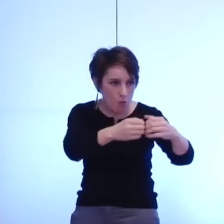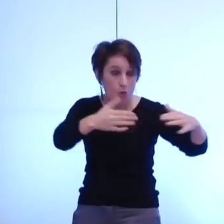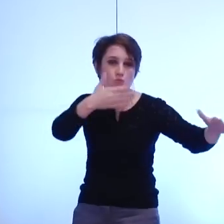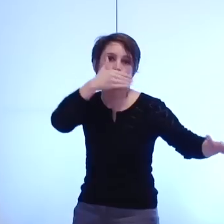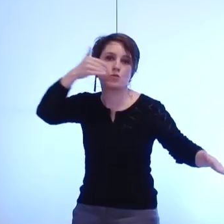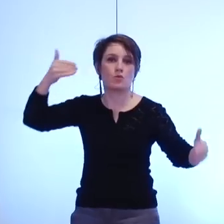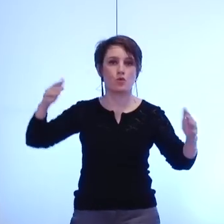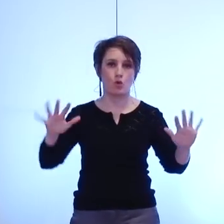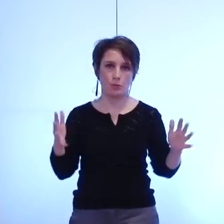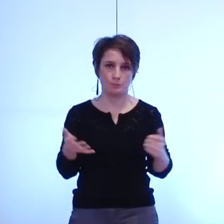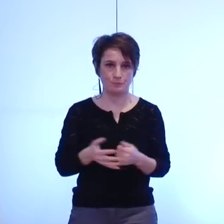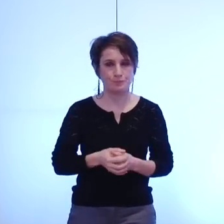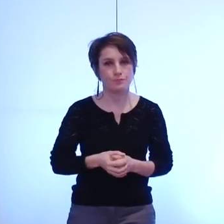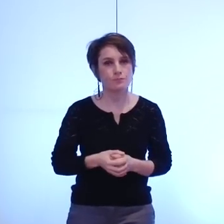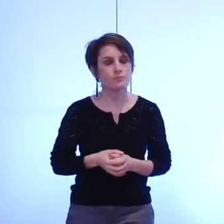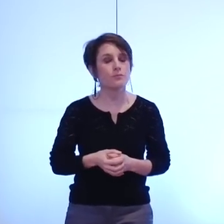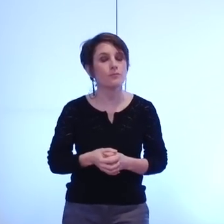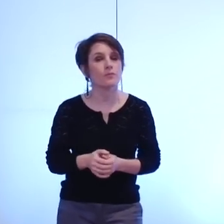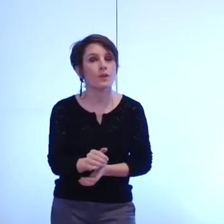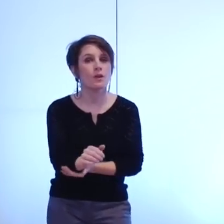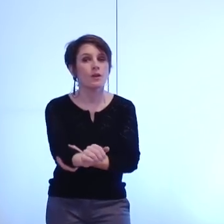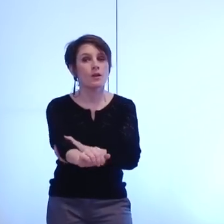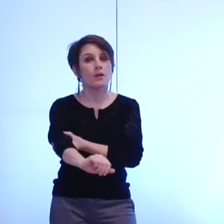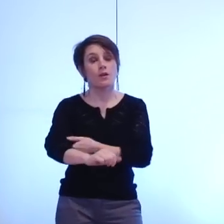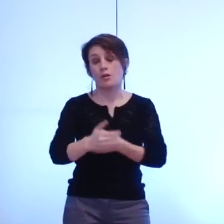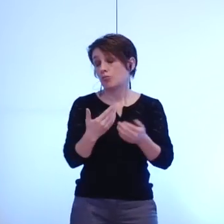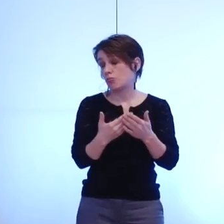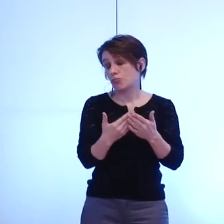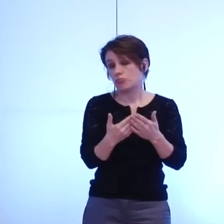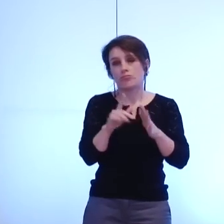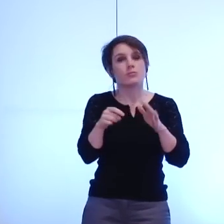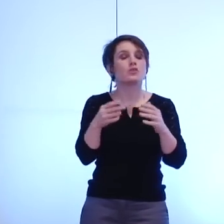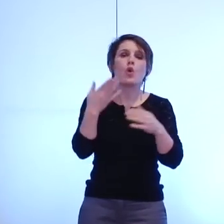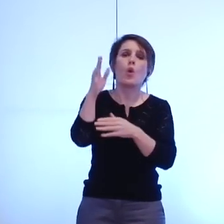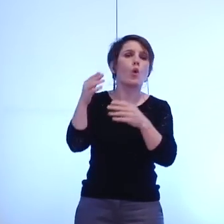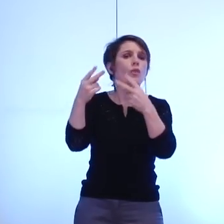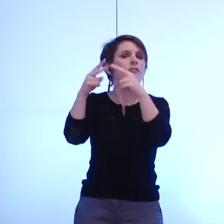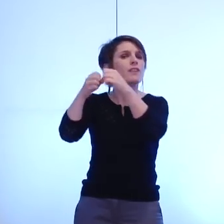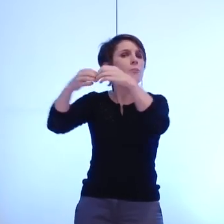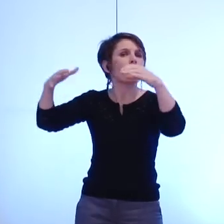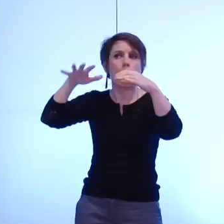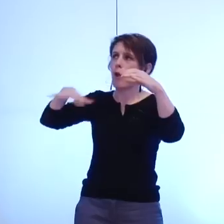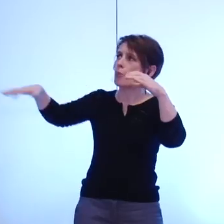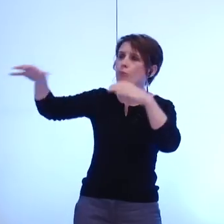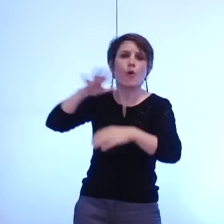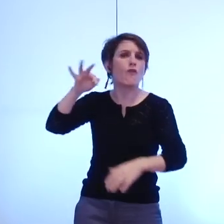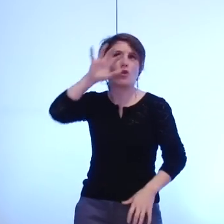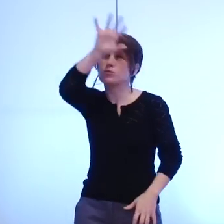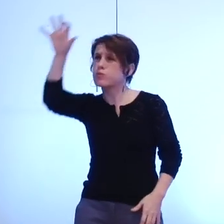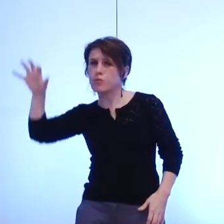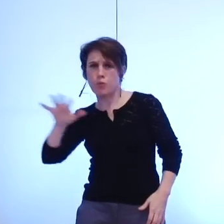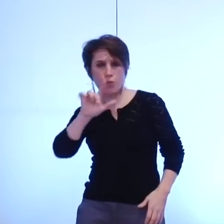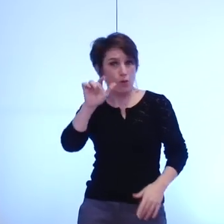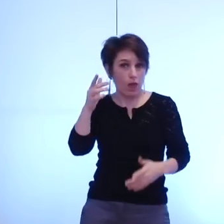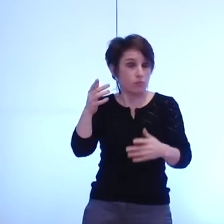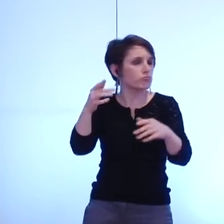'est une des spécificités pas la seule parmi les métropoles de France qui sont en construction mais